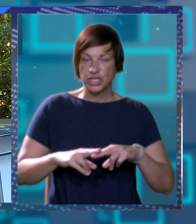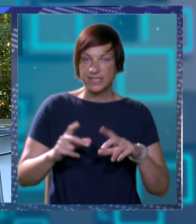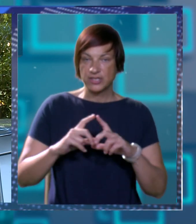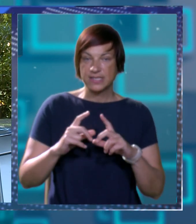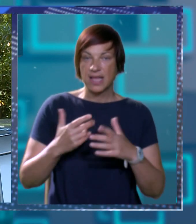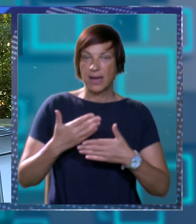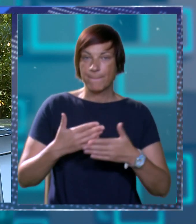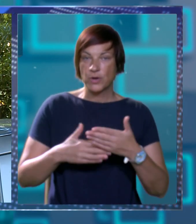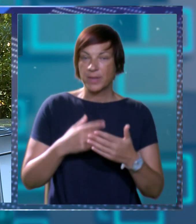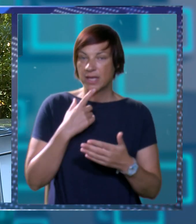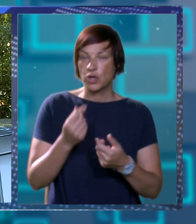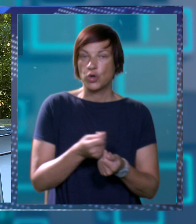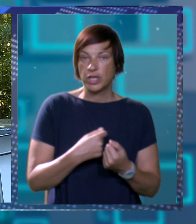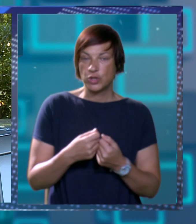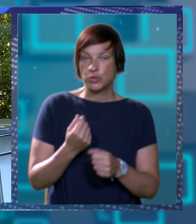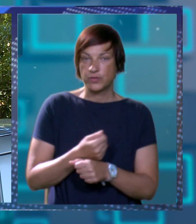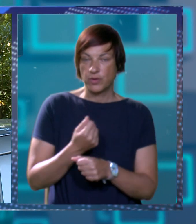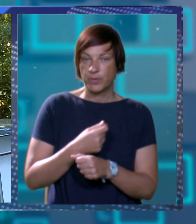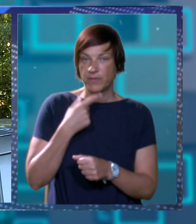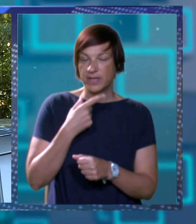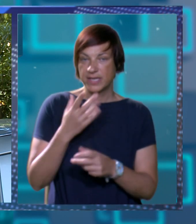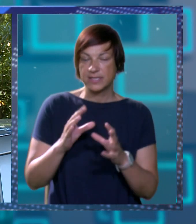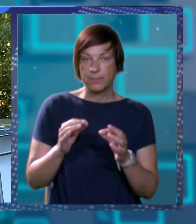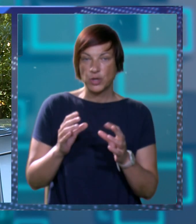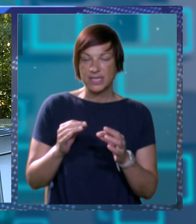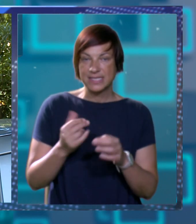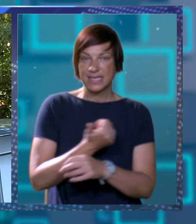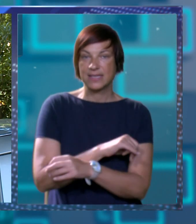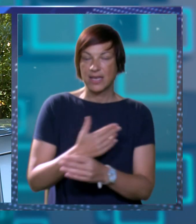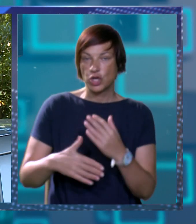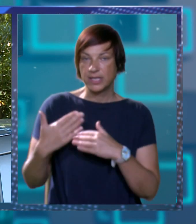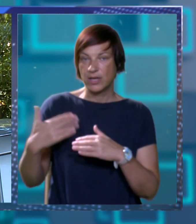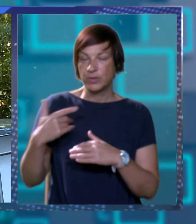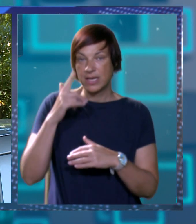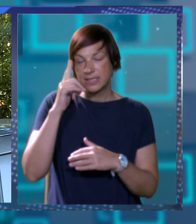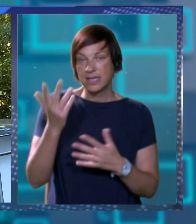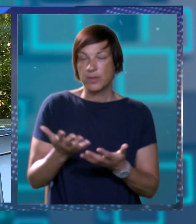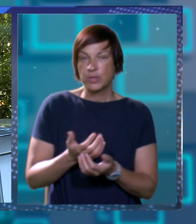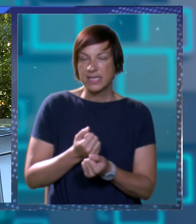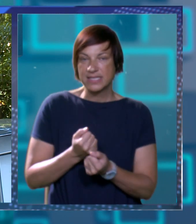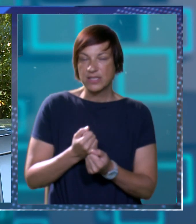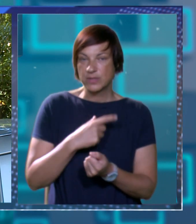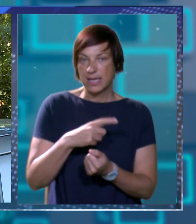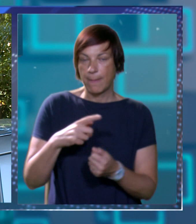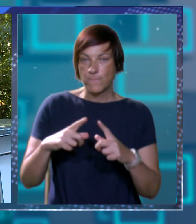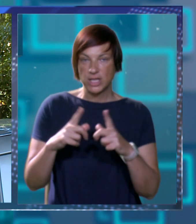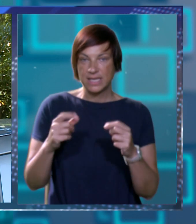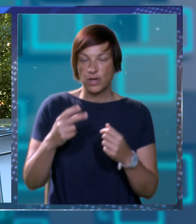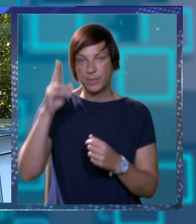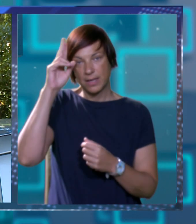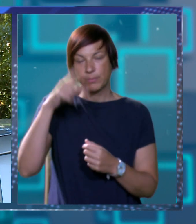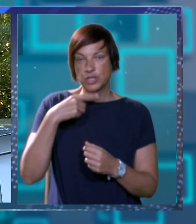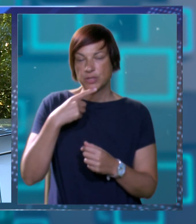ostalim objektima koje je društvo obnovilo recimo desecima godina unatrag znamo da ste uzeli svoje ruke pojedine objekte